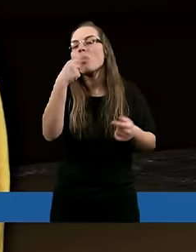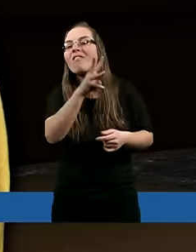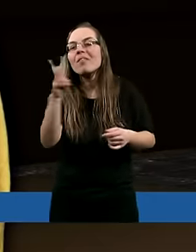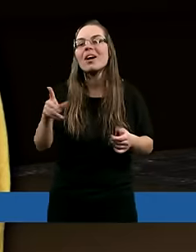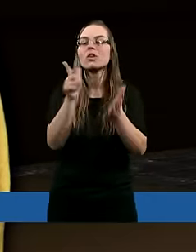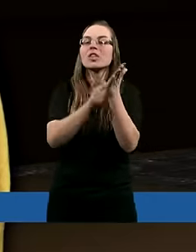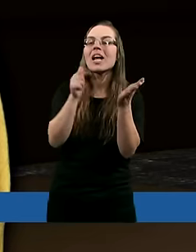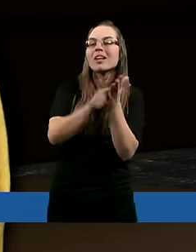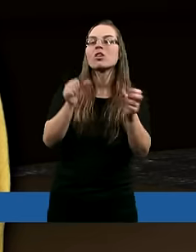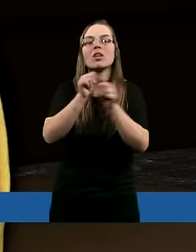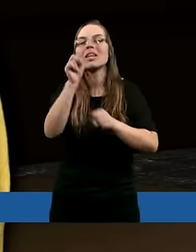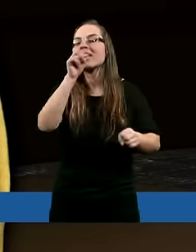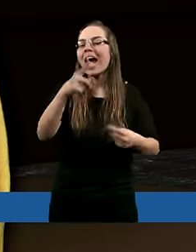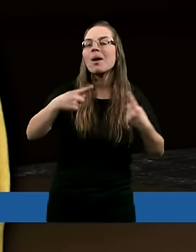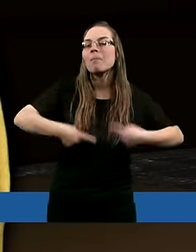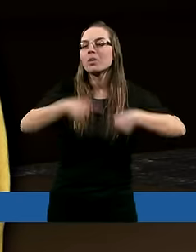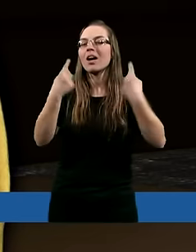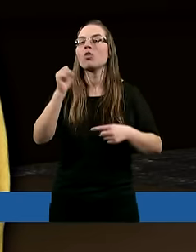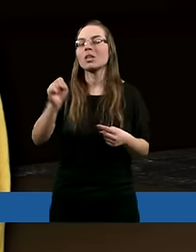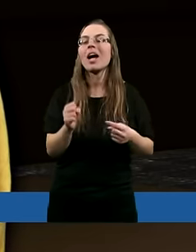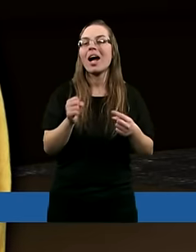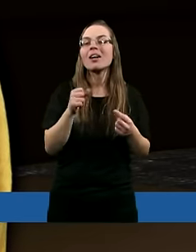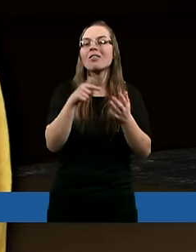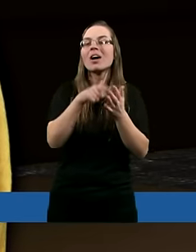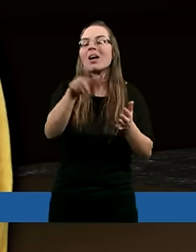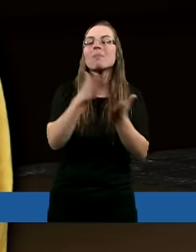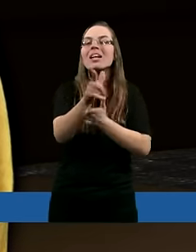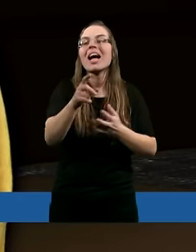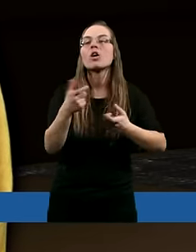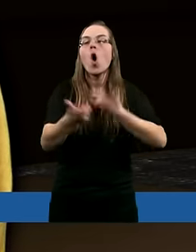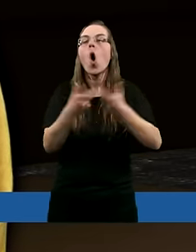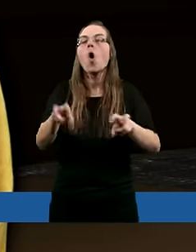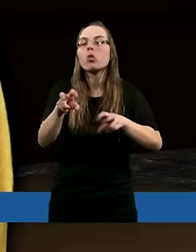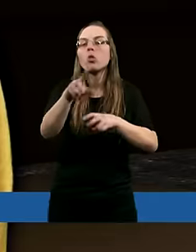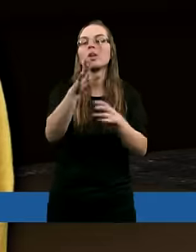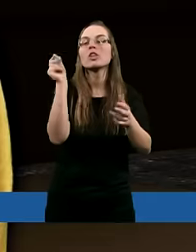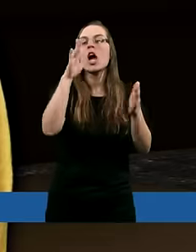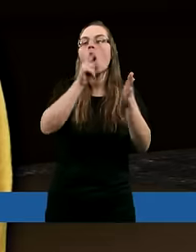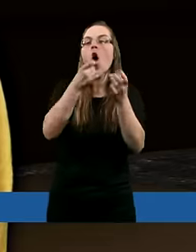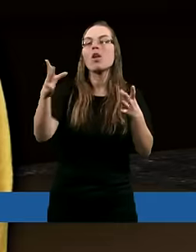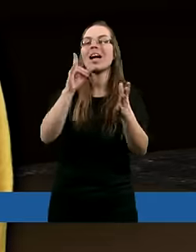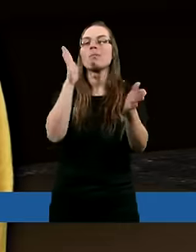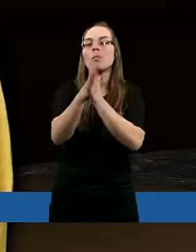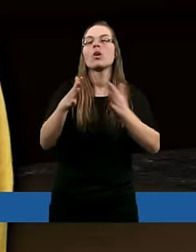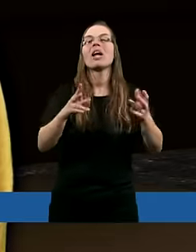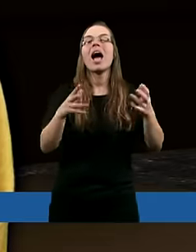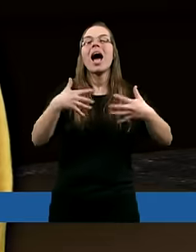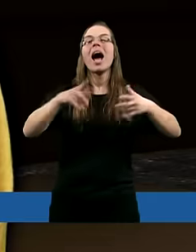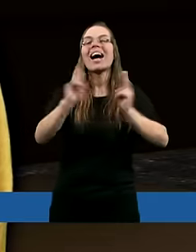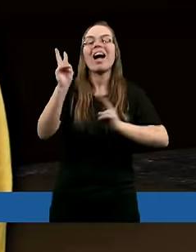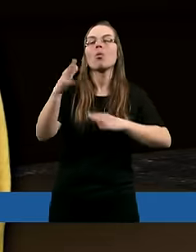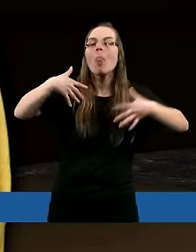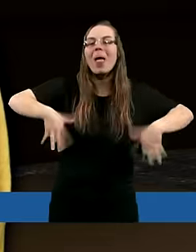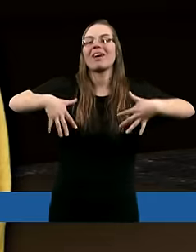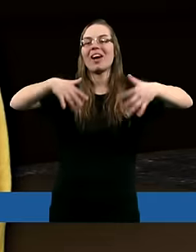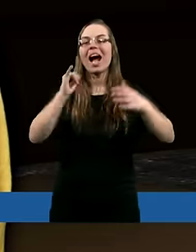często jestem tak pokonana przez właśnie taki odruch, tak, że od razu po prostu reaguję nerwami